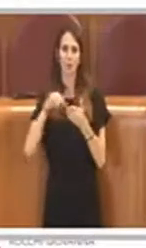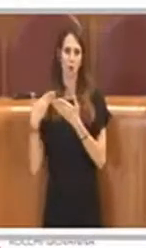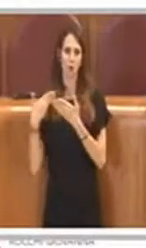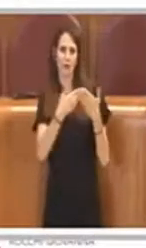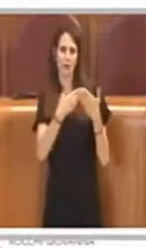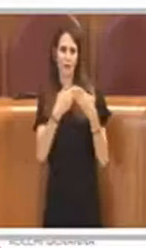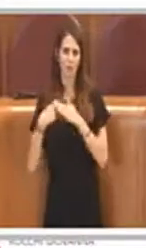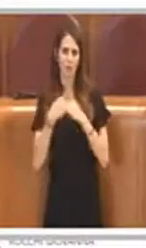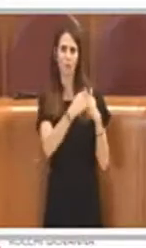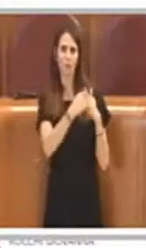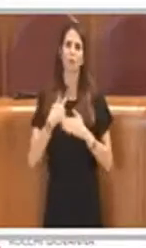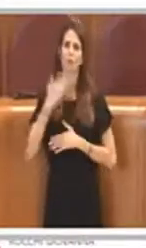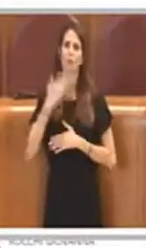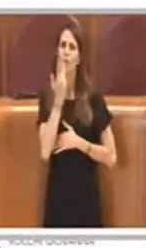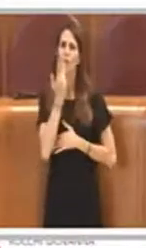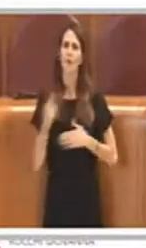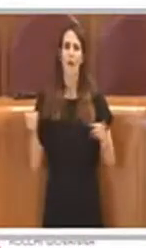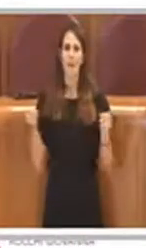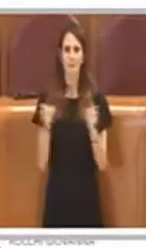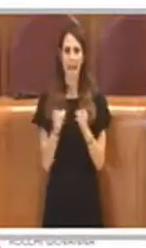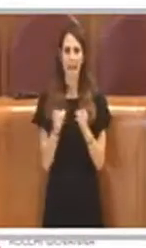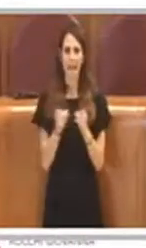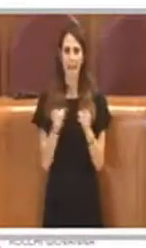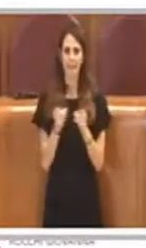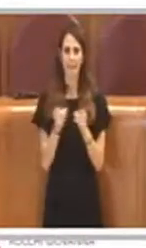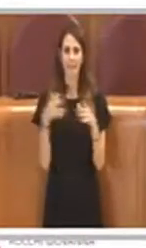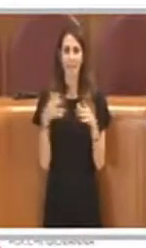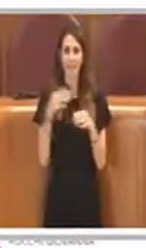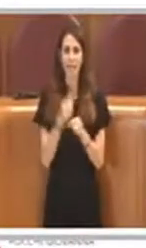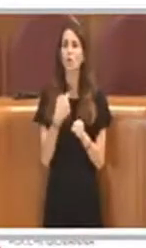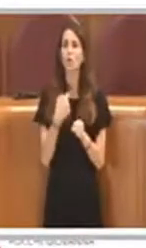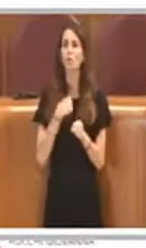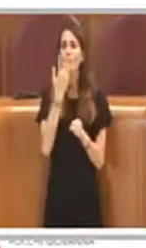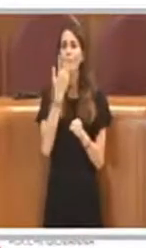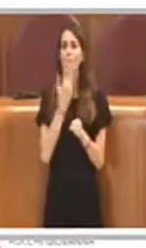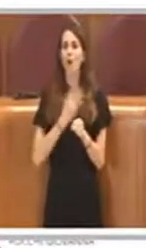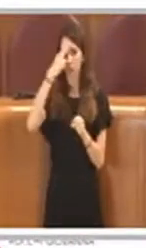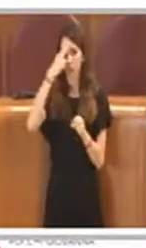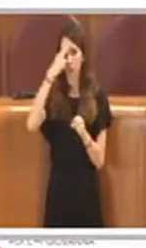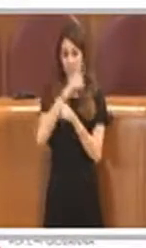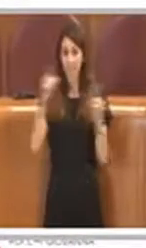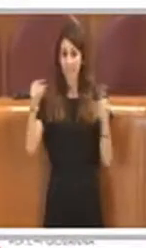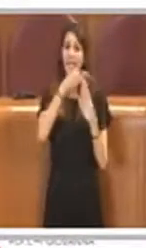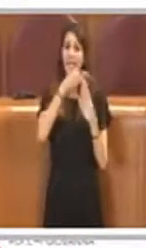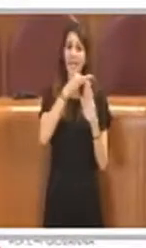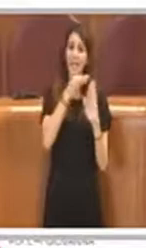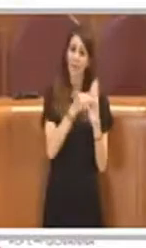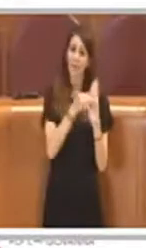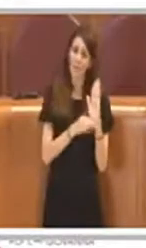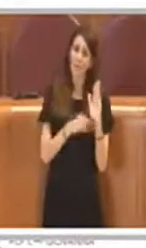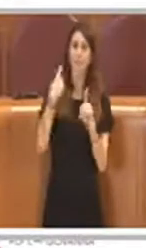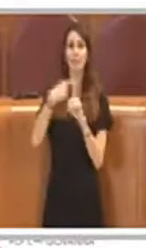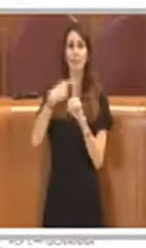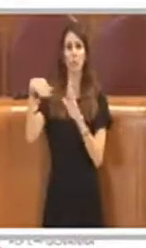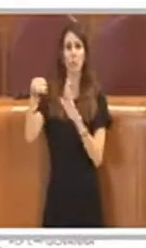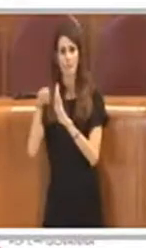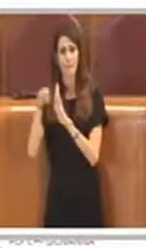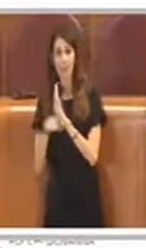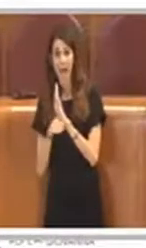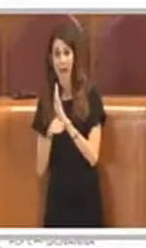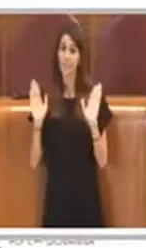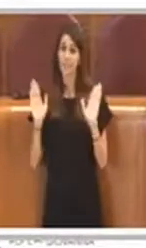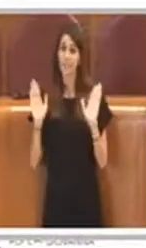in breve sintesi di ricordare quelli che sono regolamenti e prassi, che sono fondamentali, bisognerebbe conoscerli